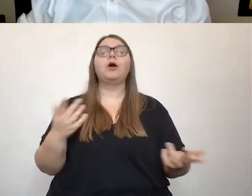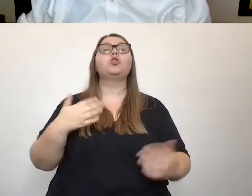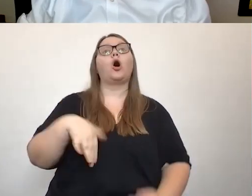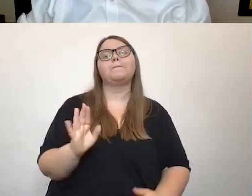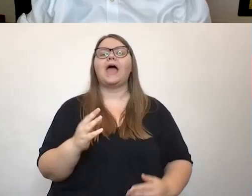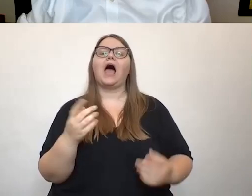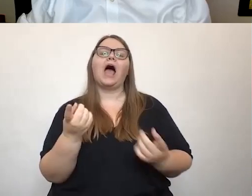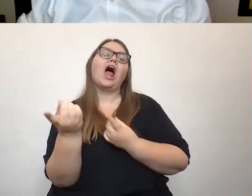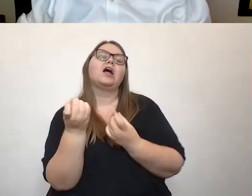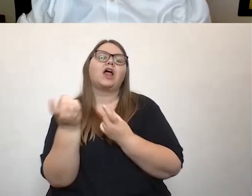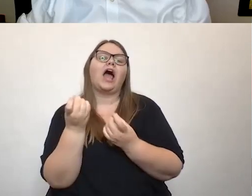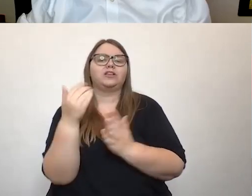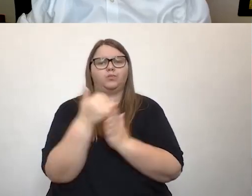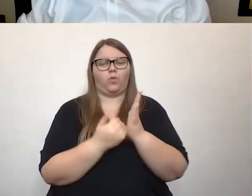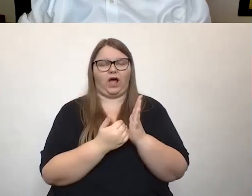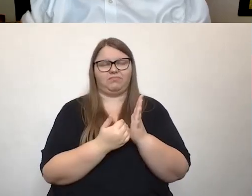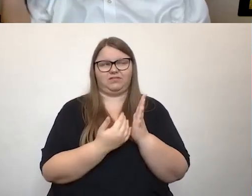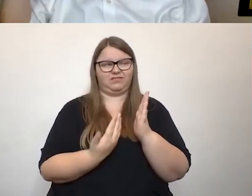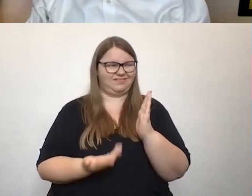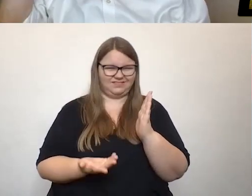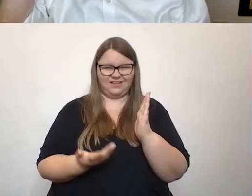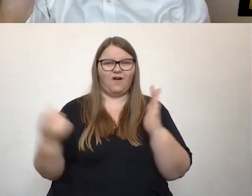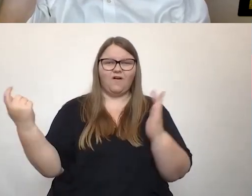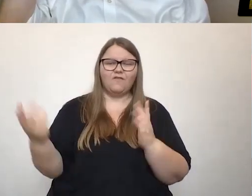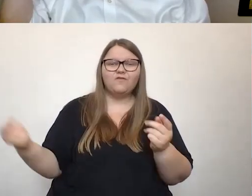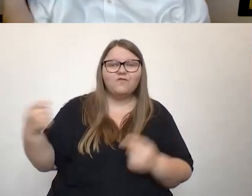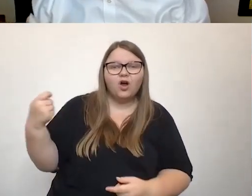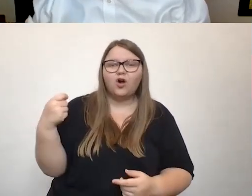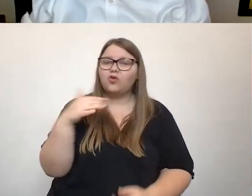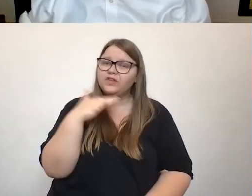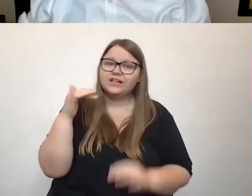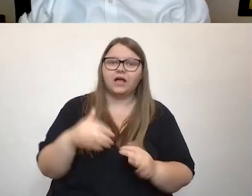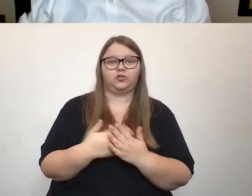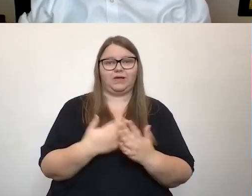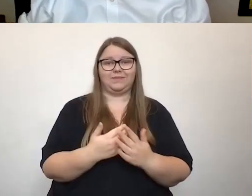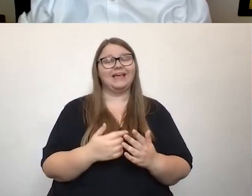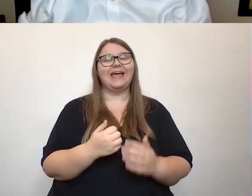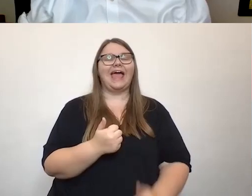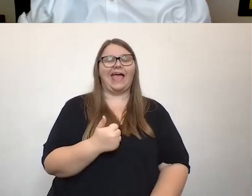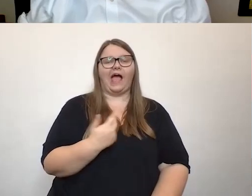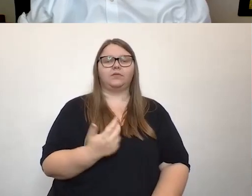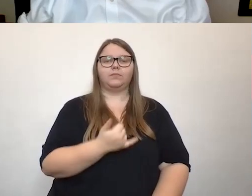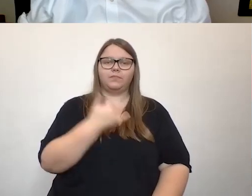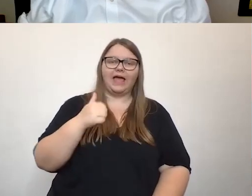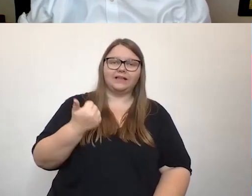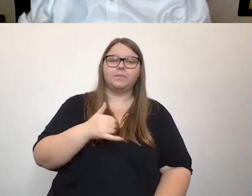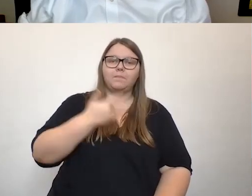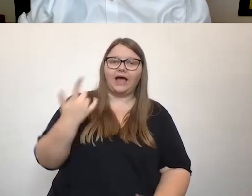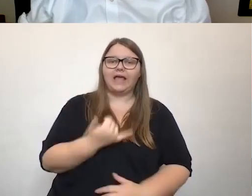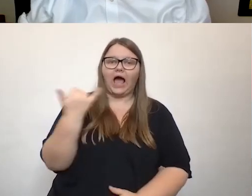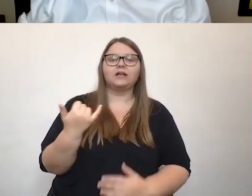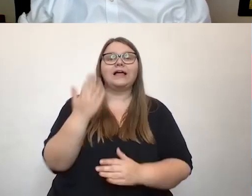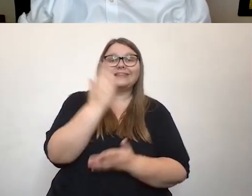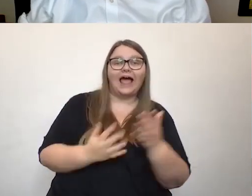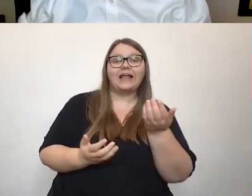Anreizprogramme, als es eh schon gibt an Förderungen, wir zahlen die ersten Jahre irgendwie einen Teil vom Gehalt und so weiter, da gibt es ja schon einiges, jetzt